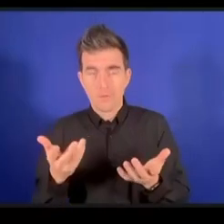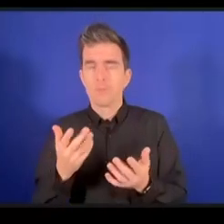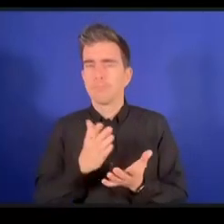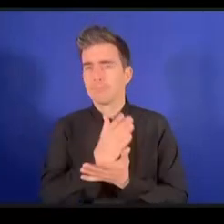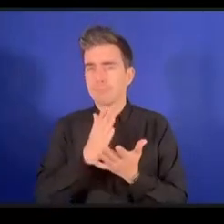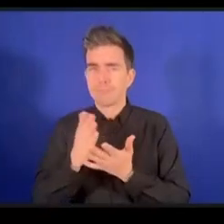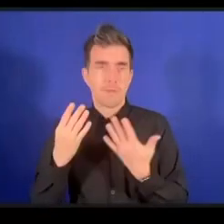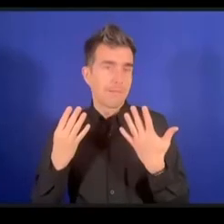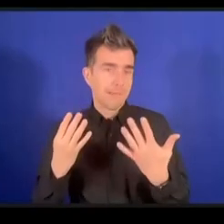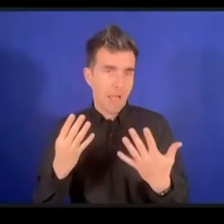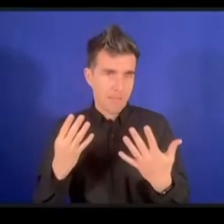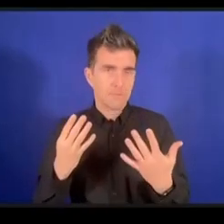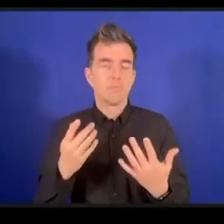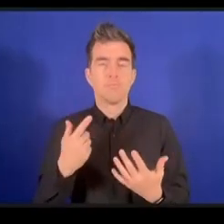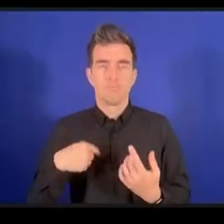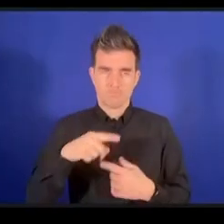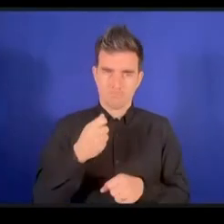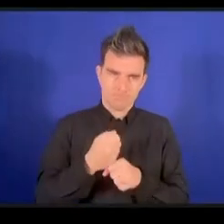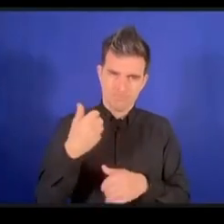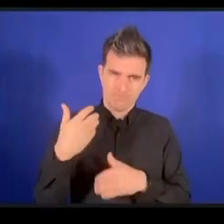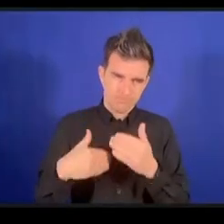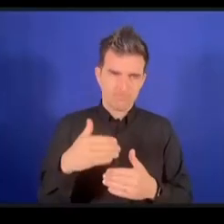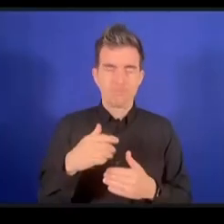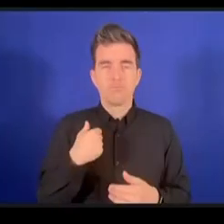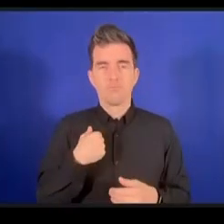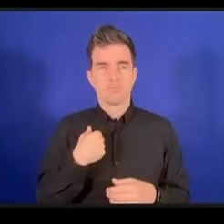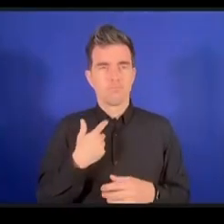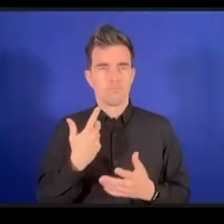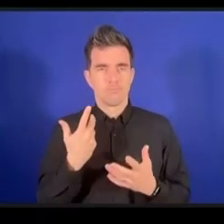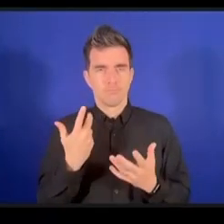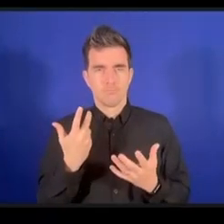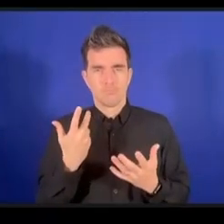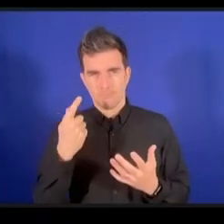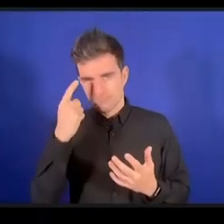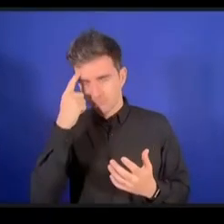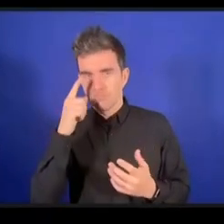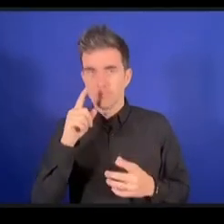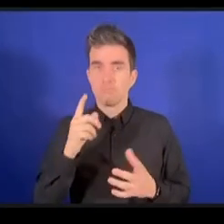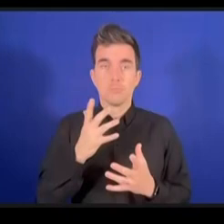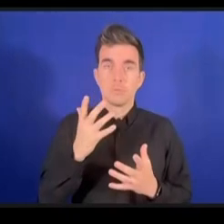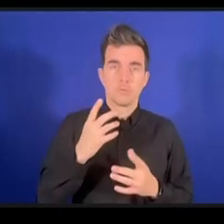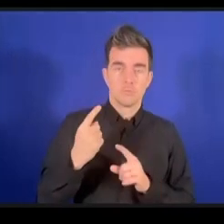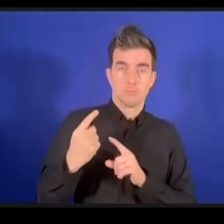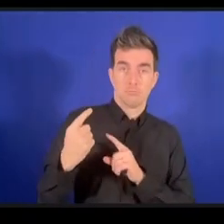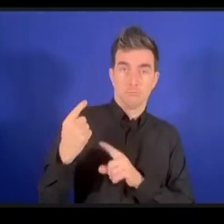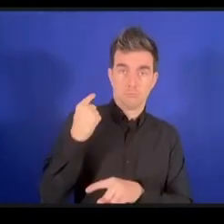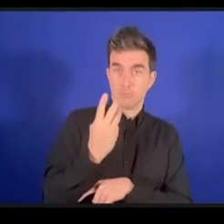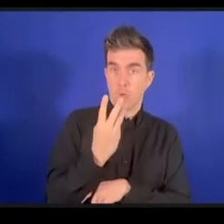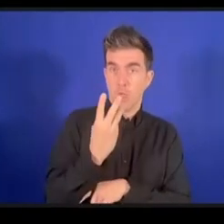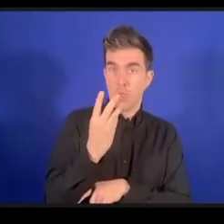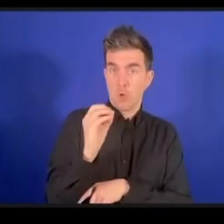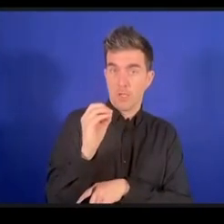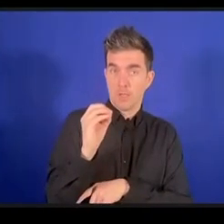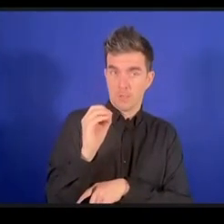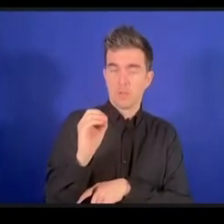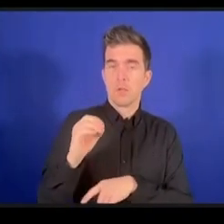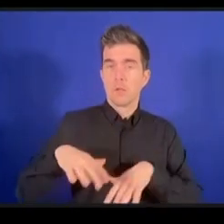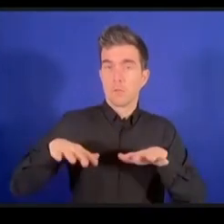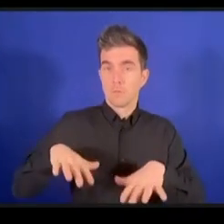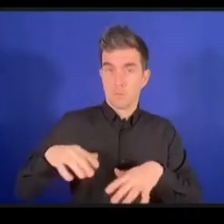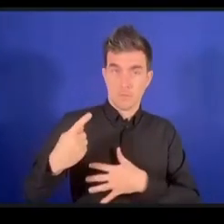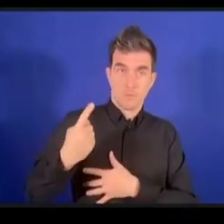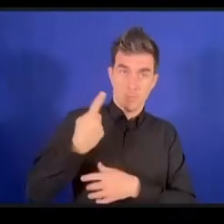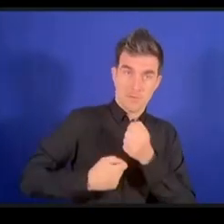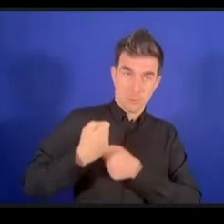نحن أطلقنا إذن هذا التقرير وتقرير الثاني كان تقرير عن الصحة